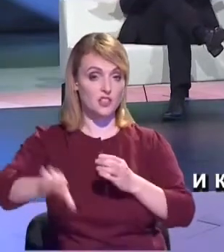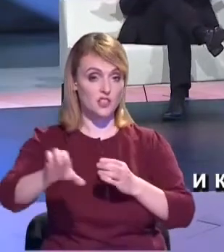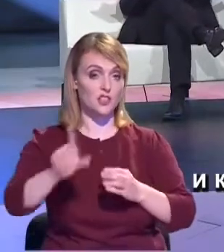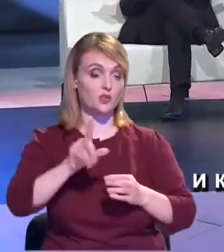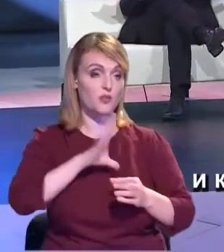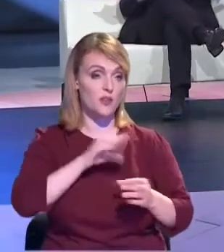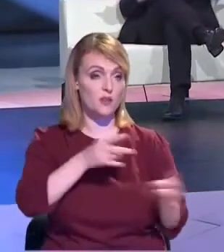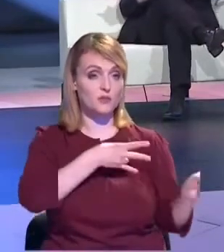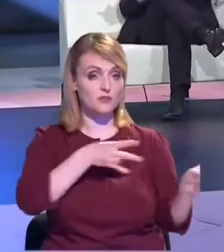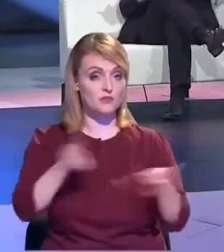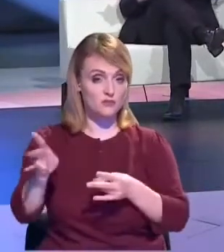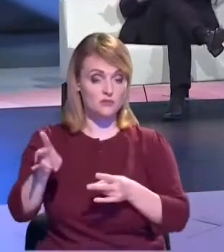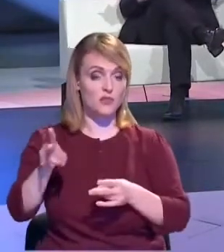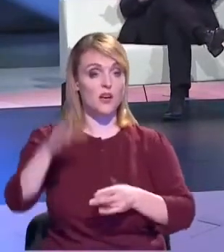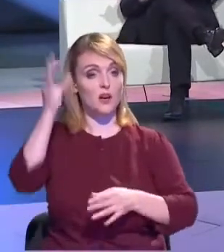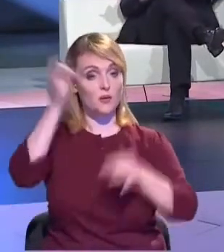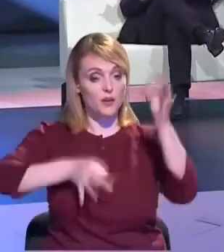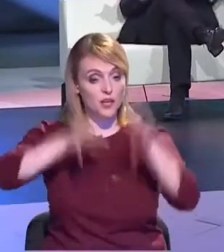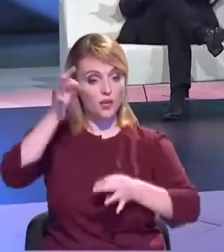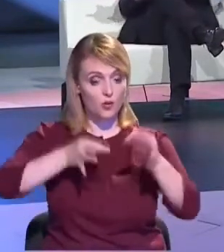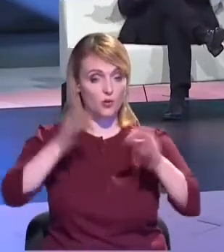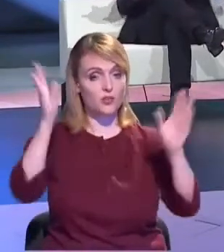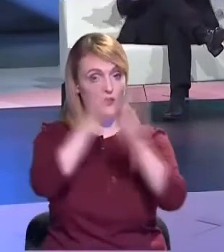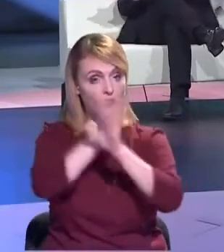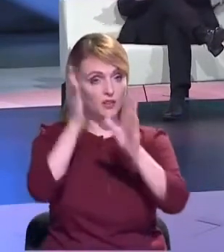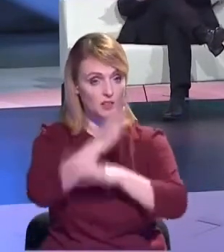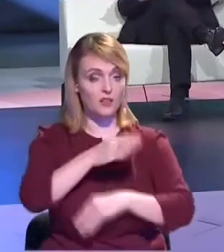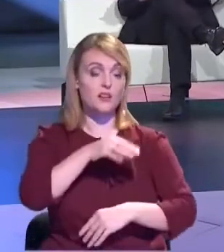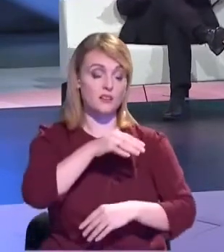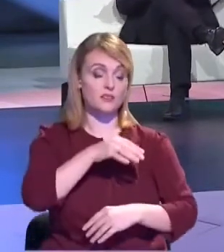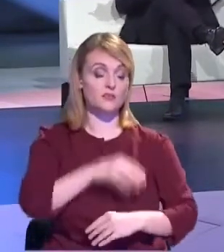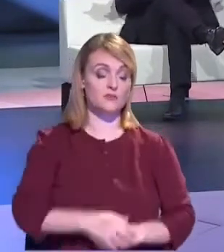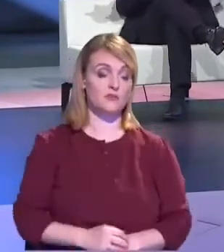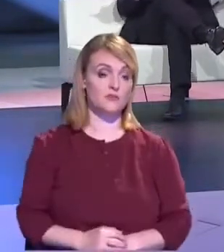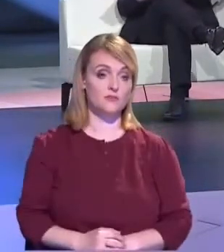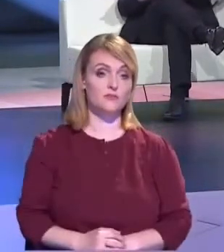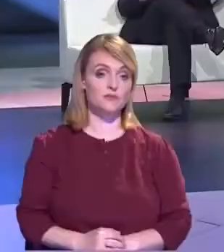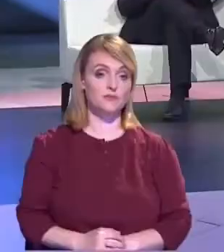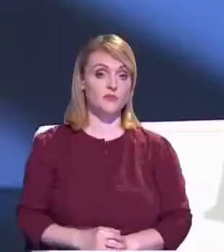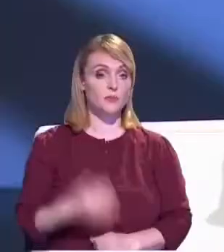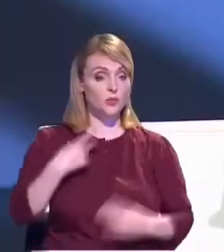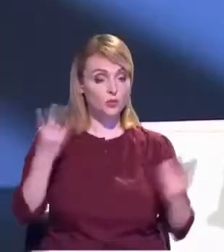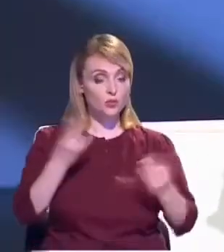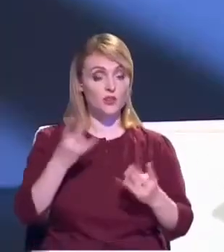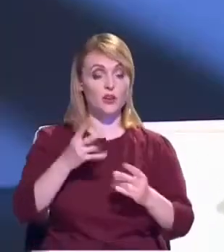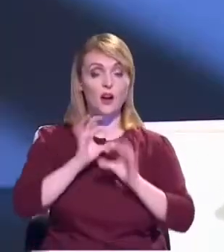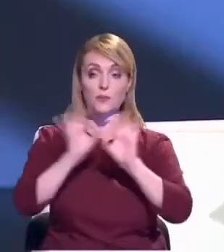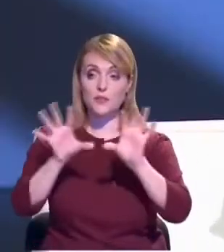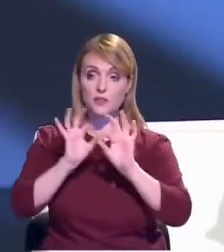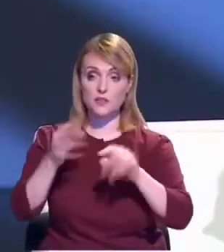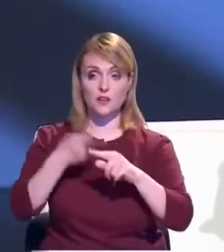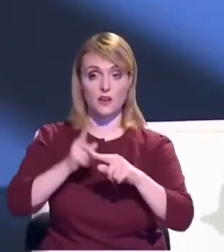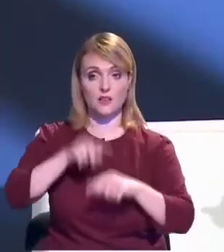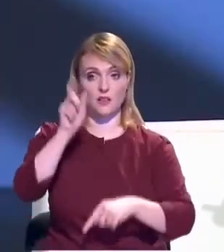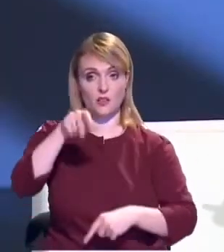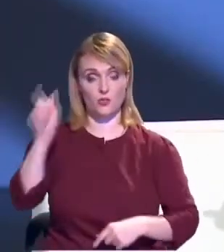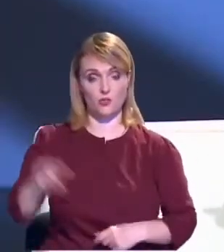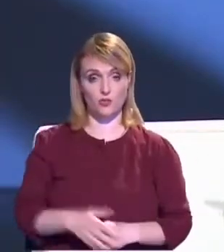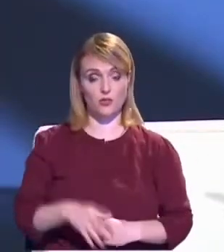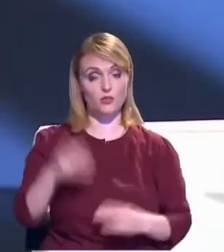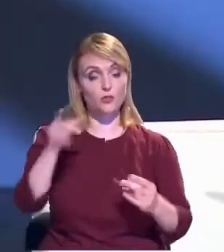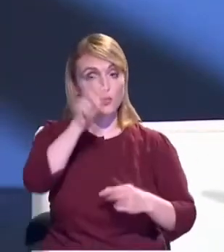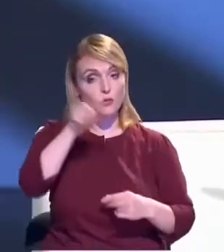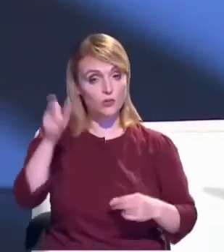acestea sunt costuri. Despre consumatori, pentru că avem și o realitate certă, adică la care și domniile voastre s-au expus și au întărit